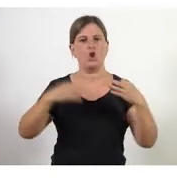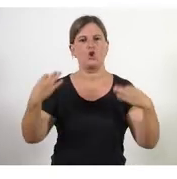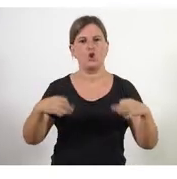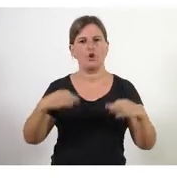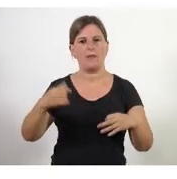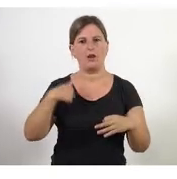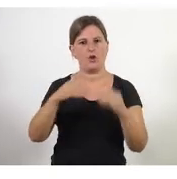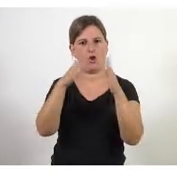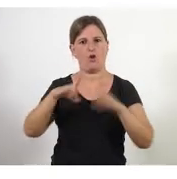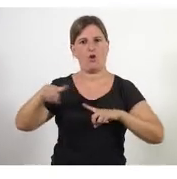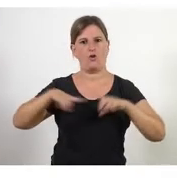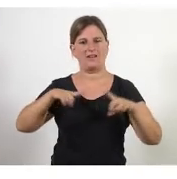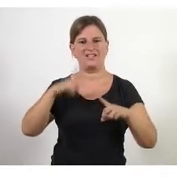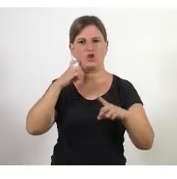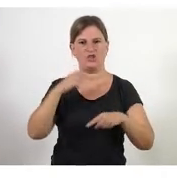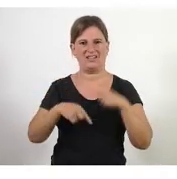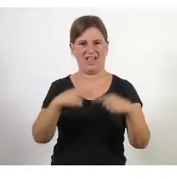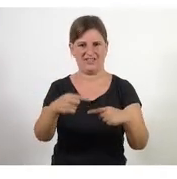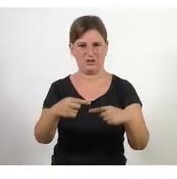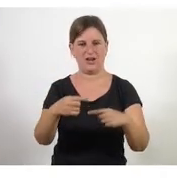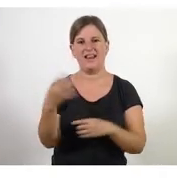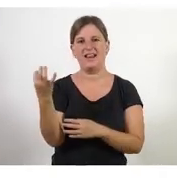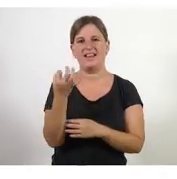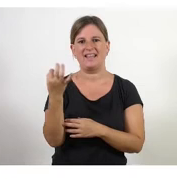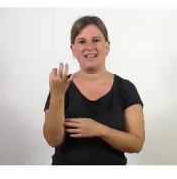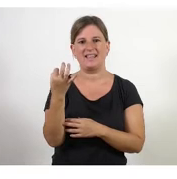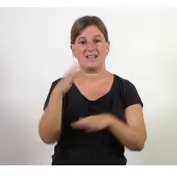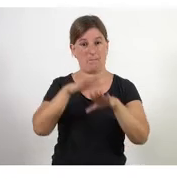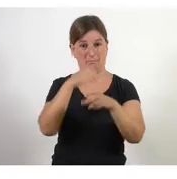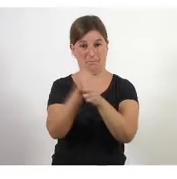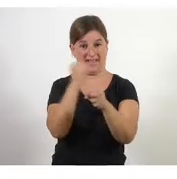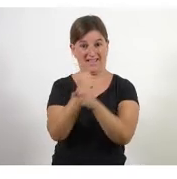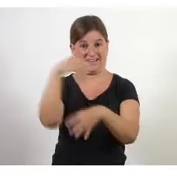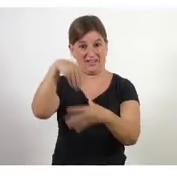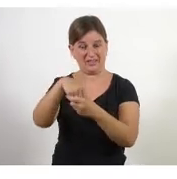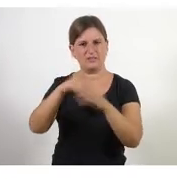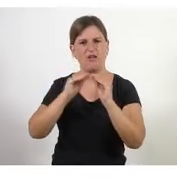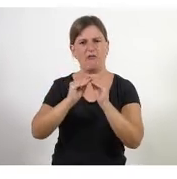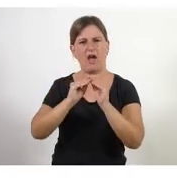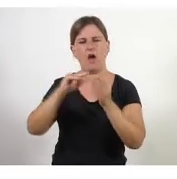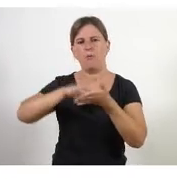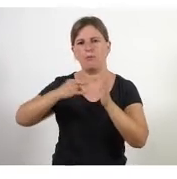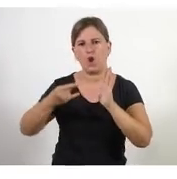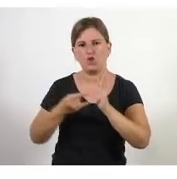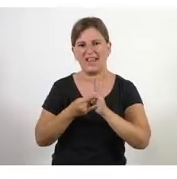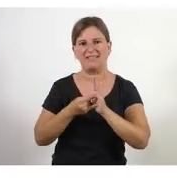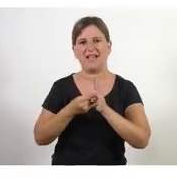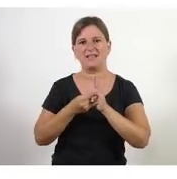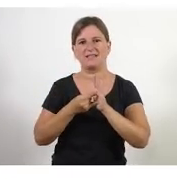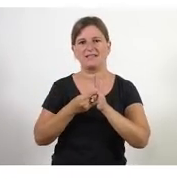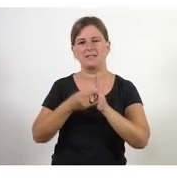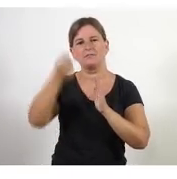organització tradicional que operativament parlant executa els projectes i els dissenya